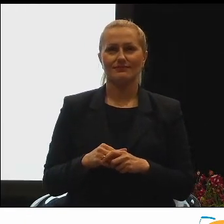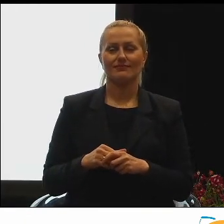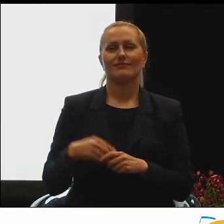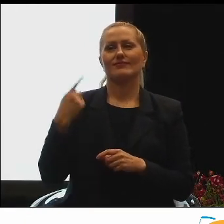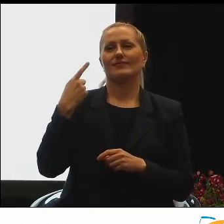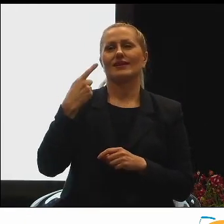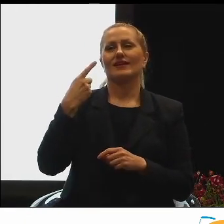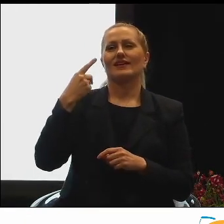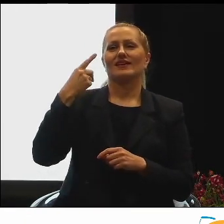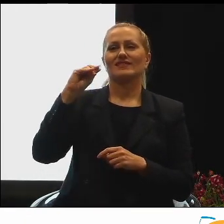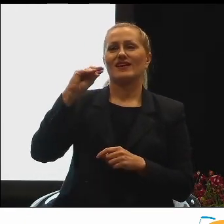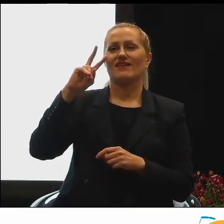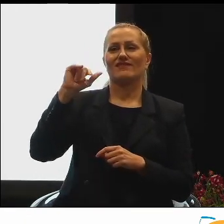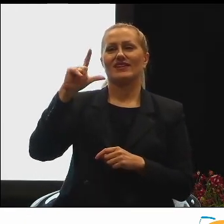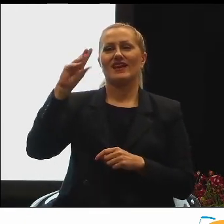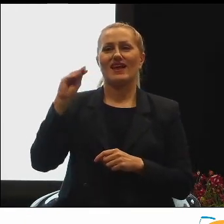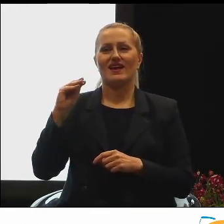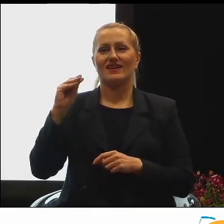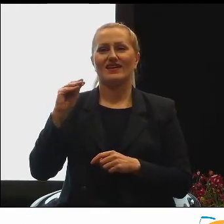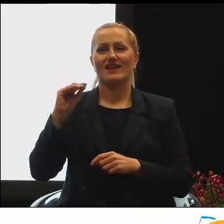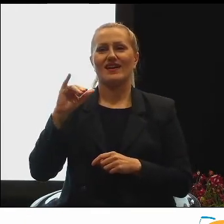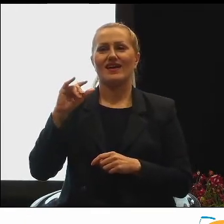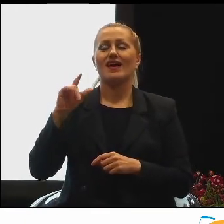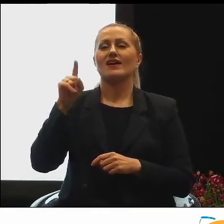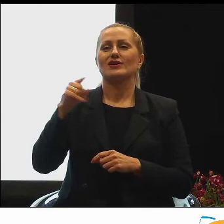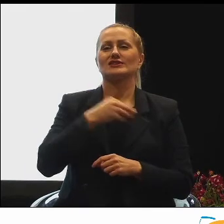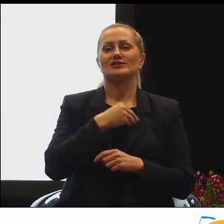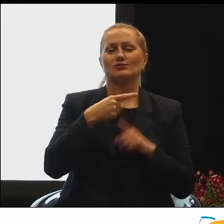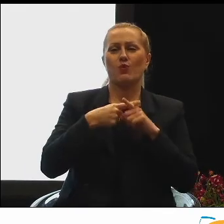Dewaier, spółka z o.o. Poproszę o brawa.